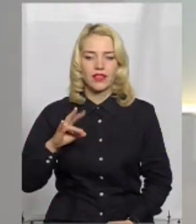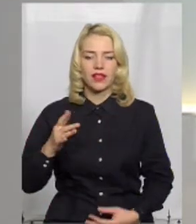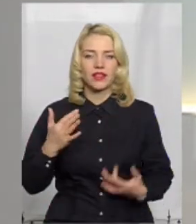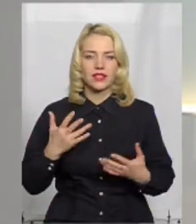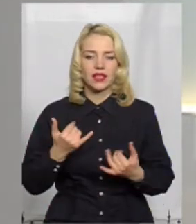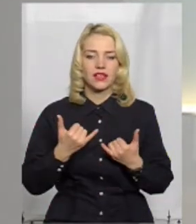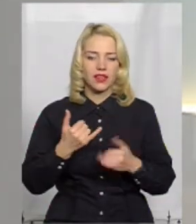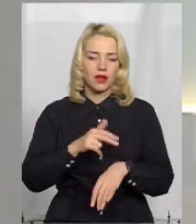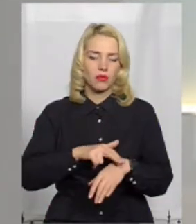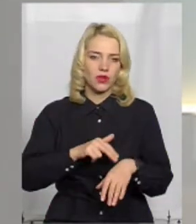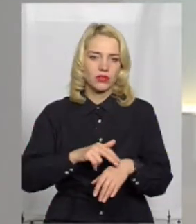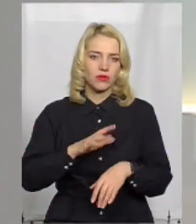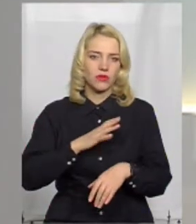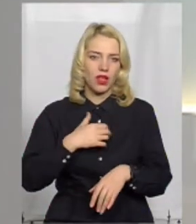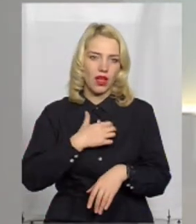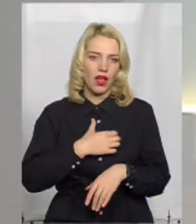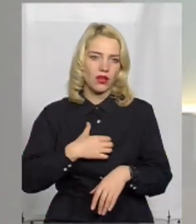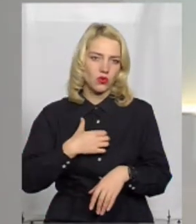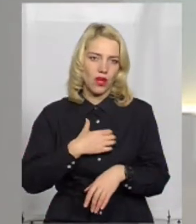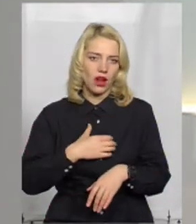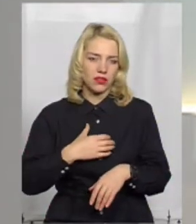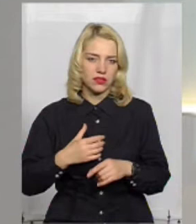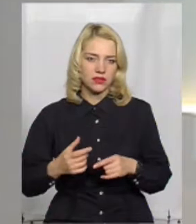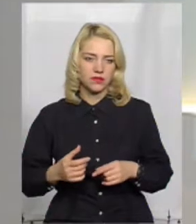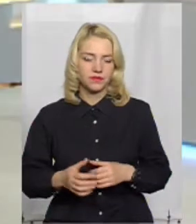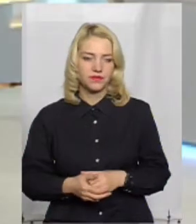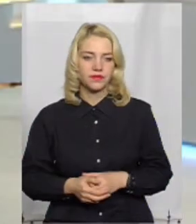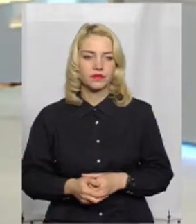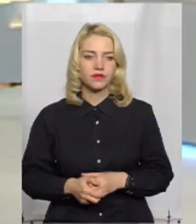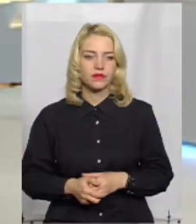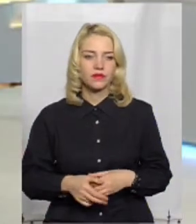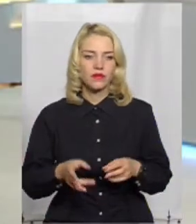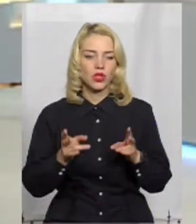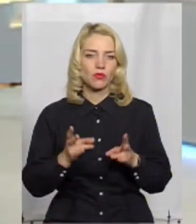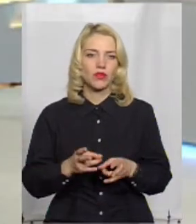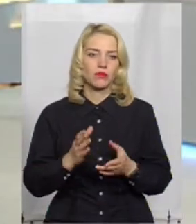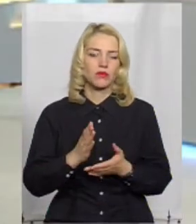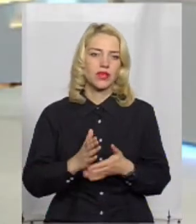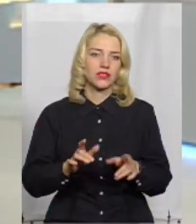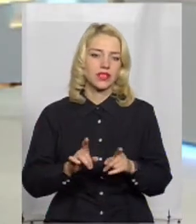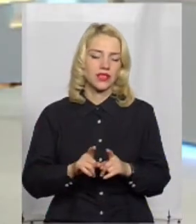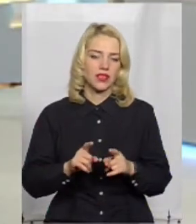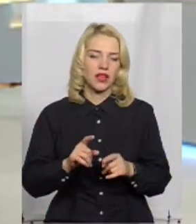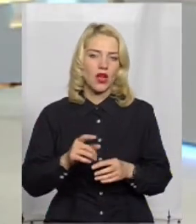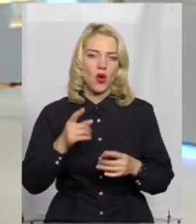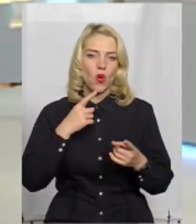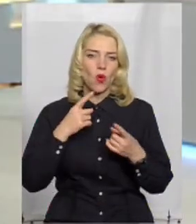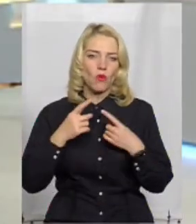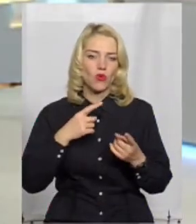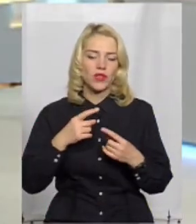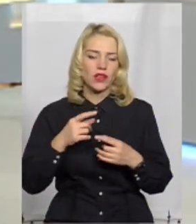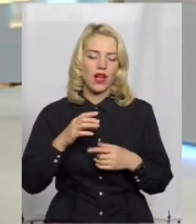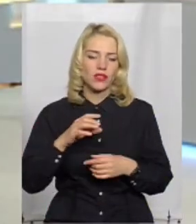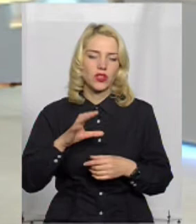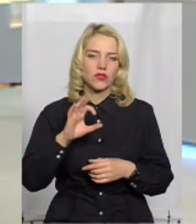для поліції була актуальність, потреба мати таких комунікаторів, соціальних